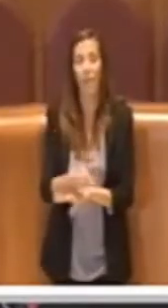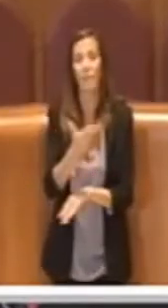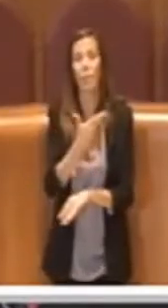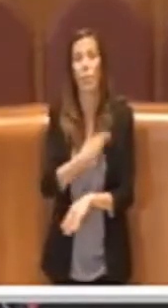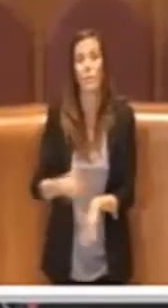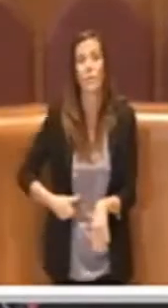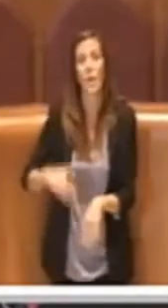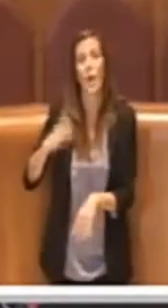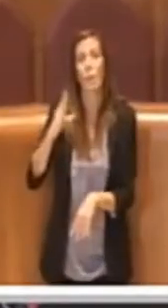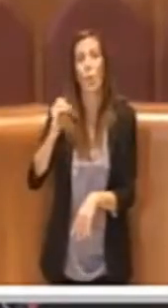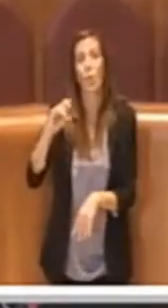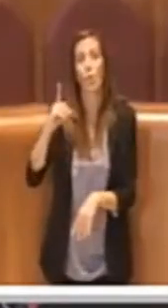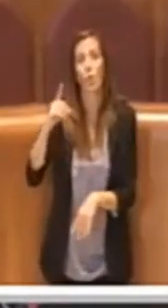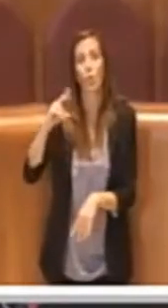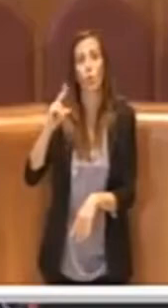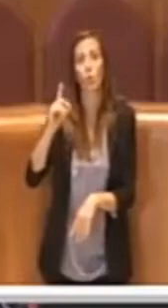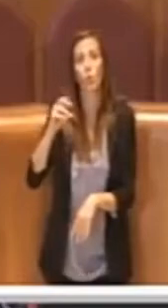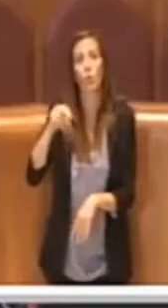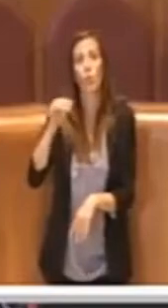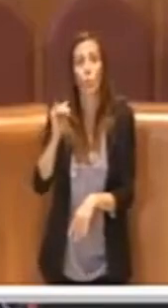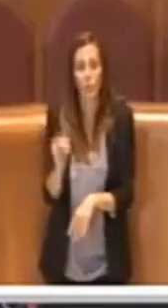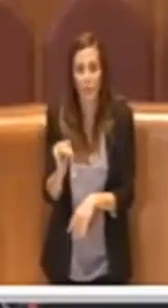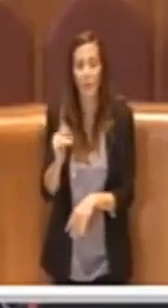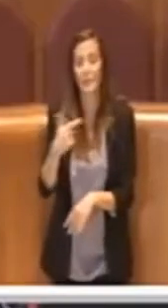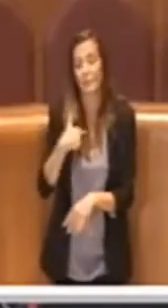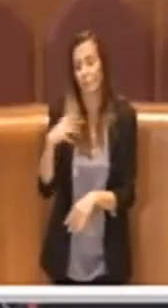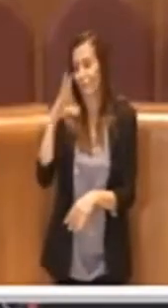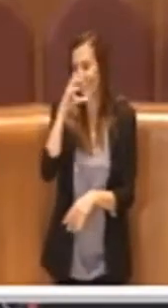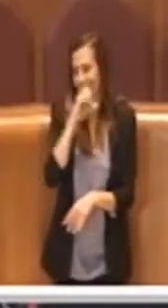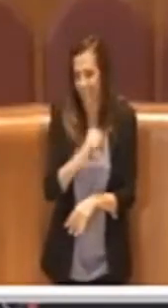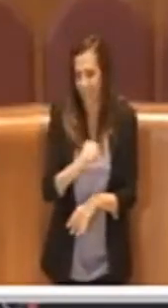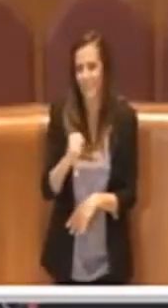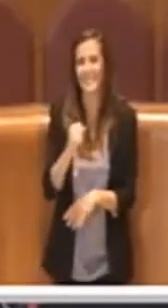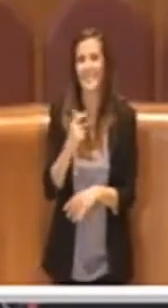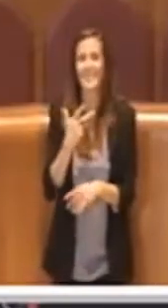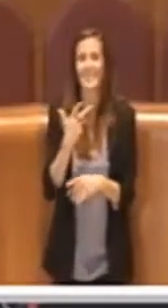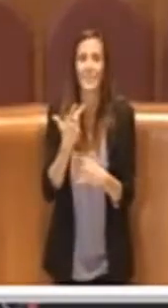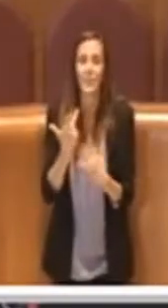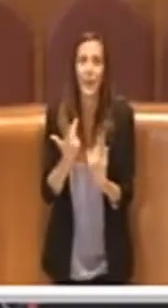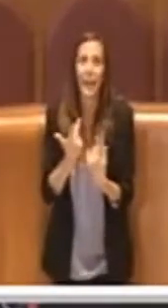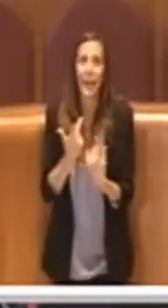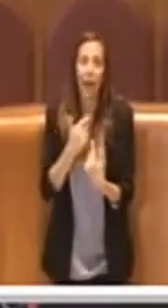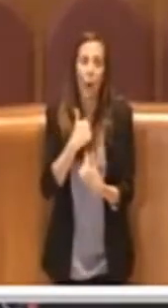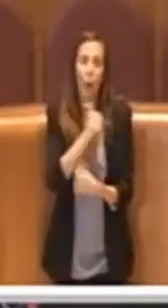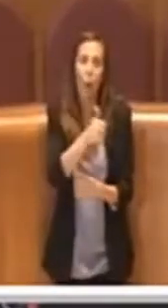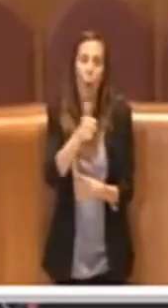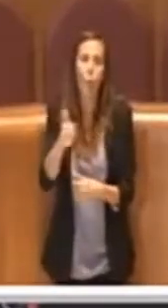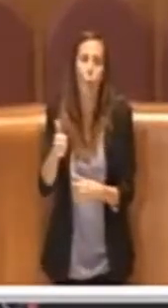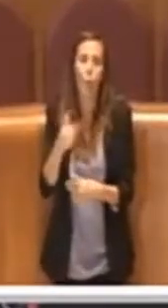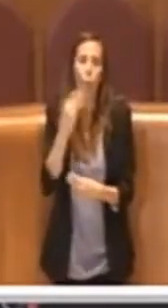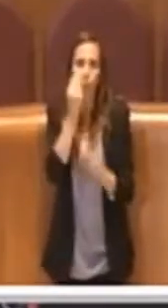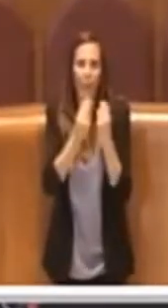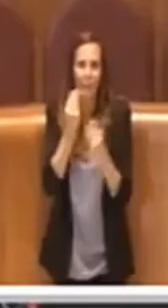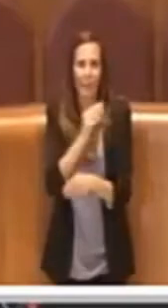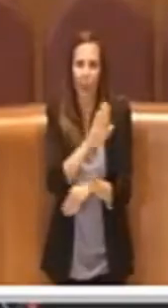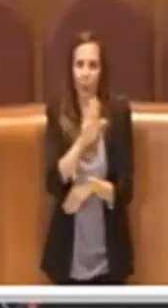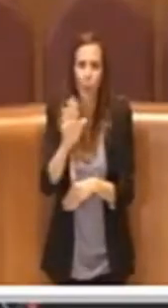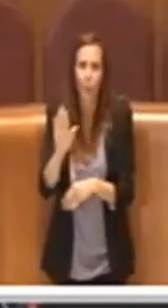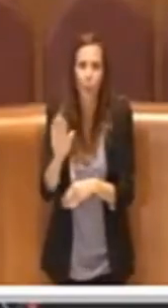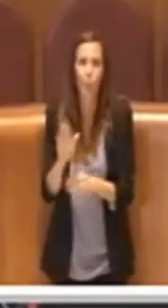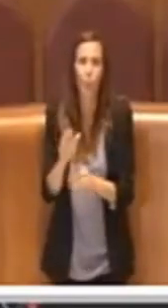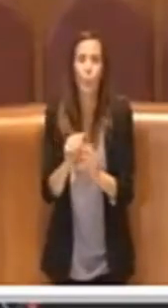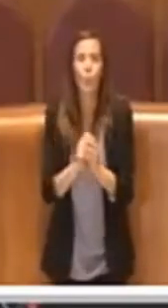gioco delle opposizioni, anche se poi recitano un pochino a soggetto, inizio consigliatura era non fate mai delibere,